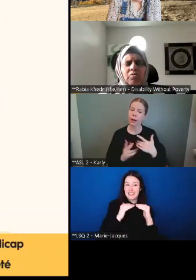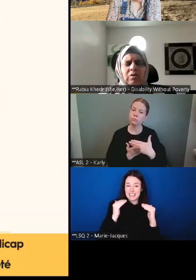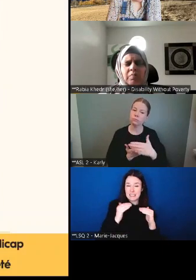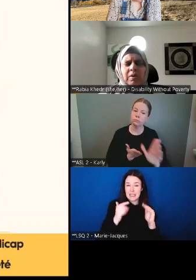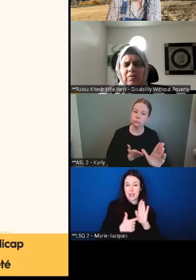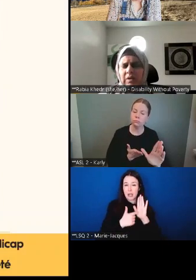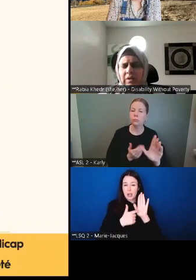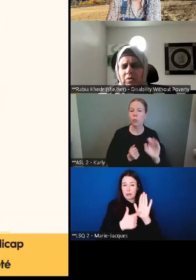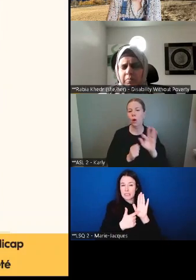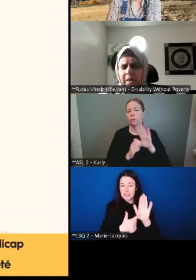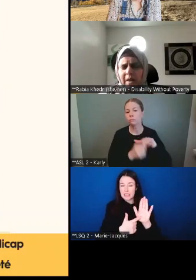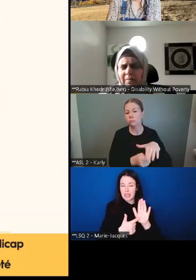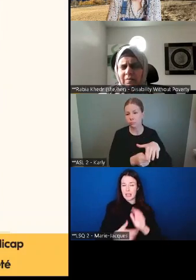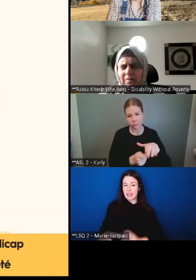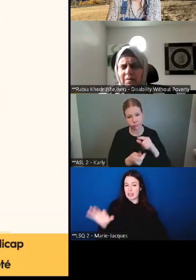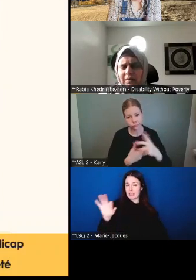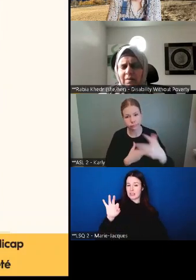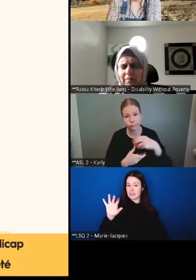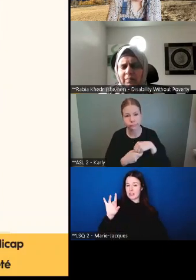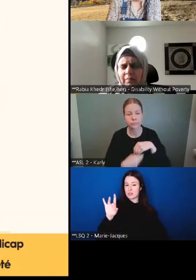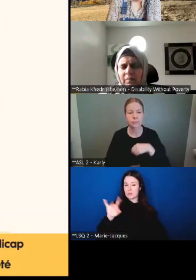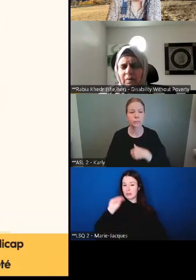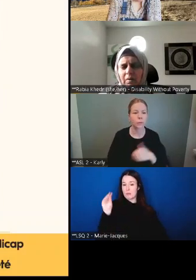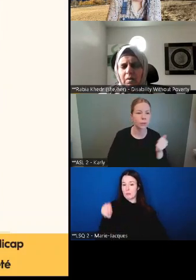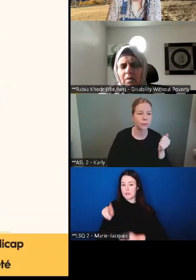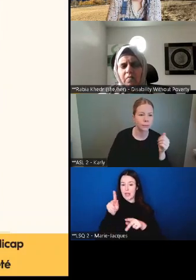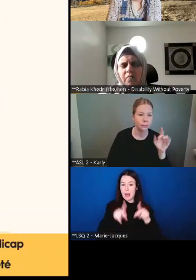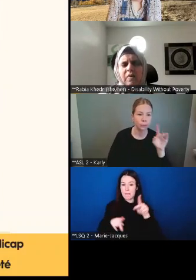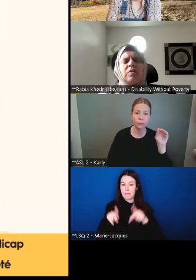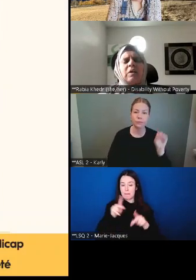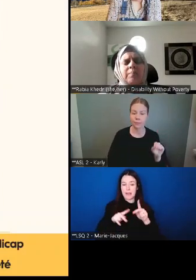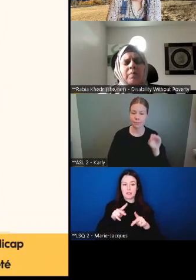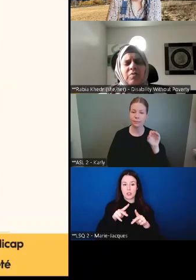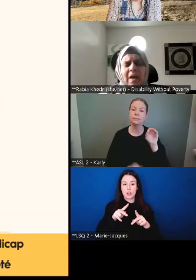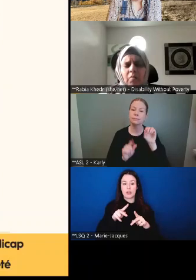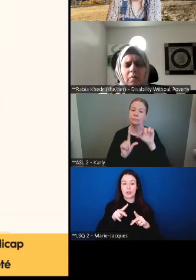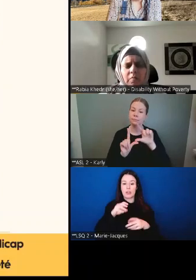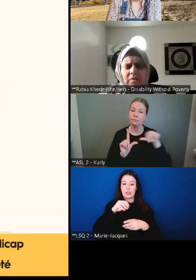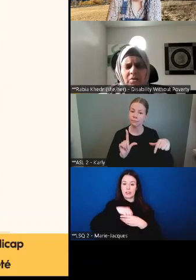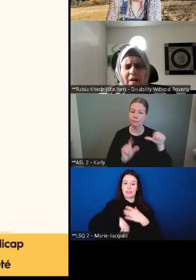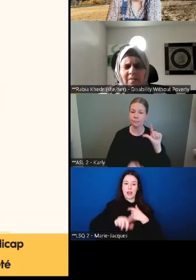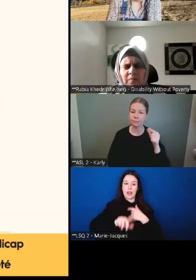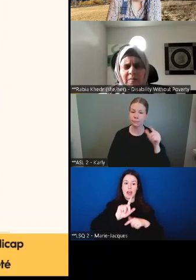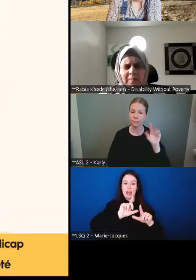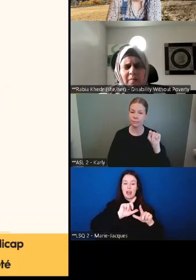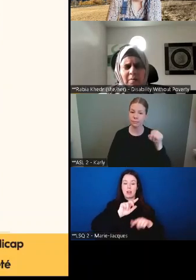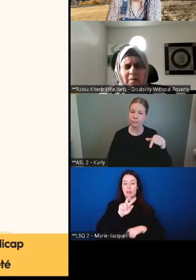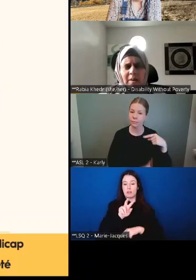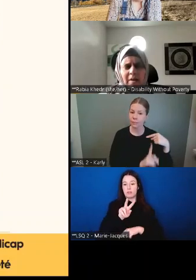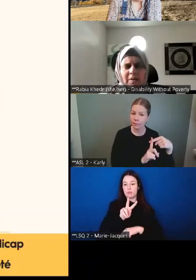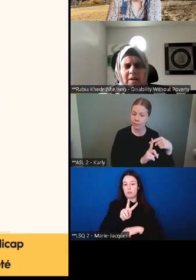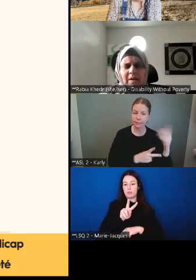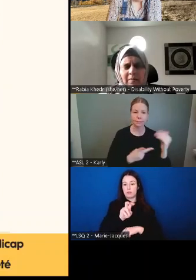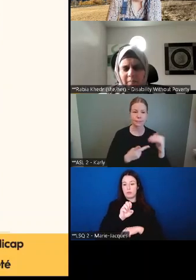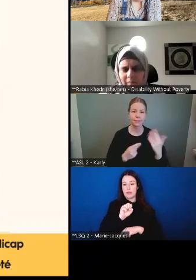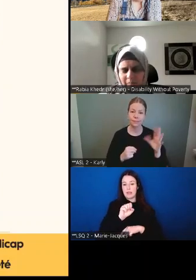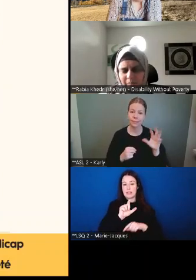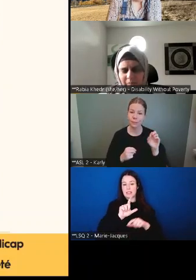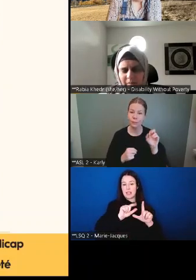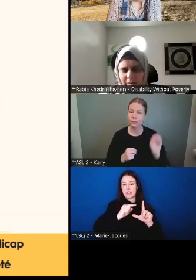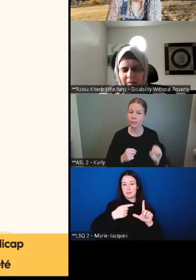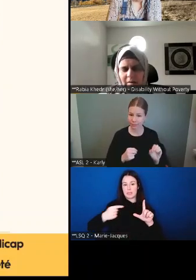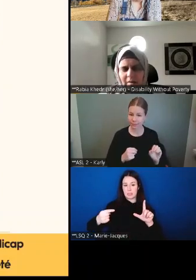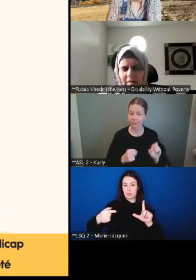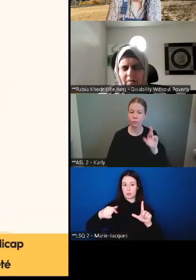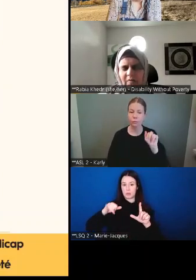98 % des gens faisaient partie du groupe LGBTQ2+. 15 % étaient